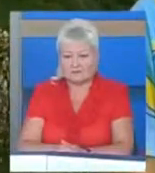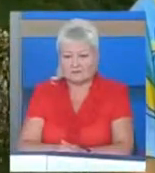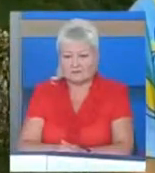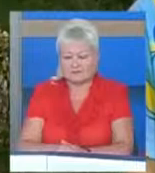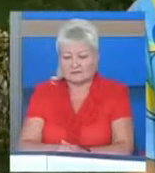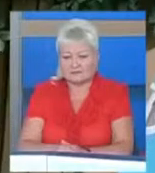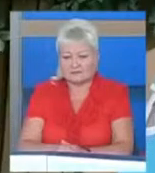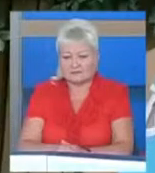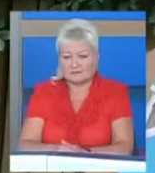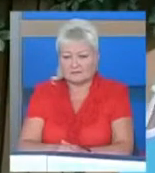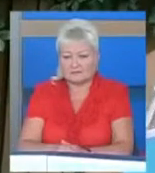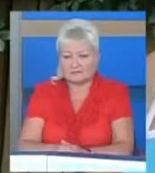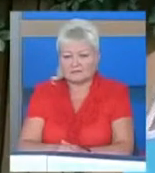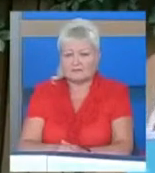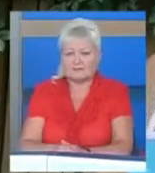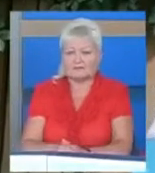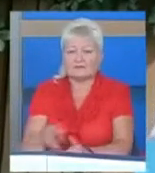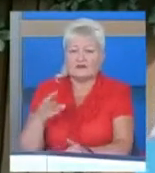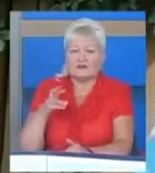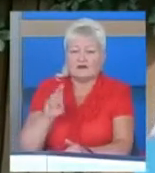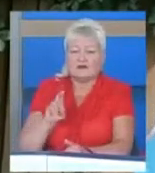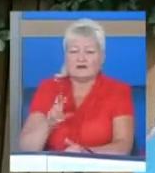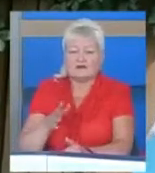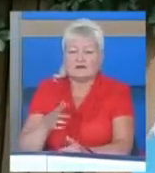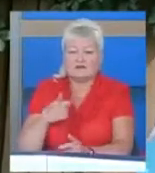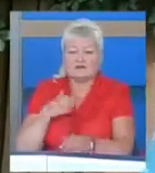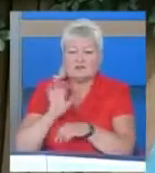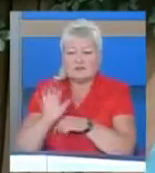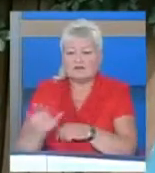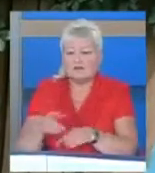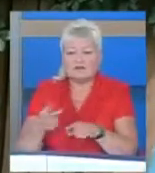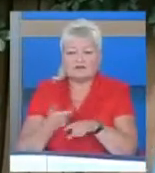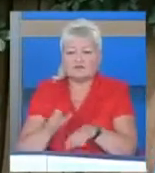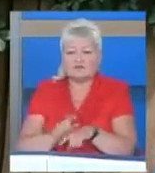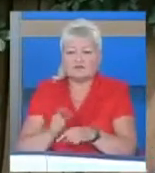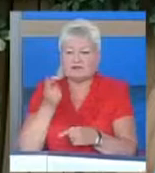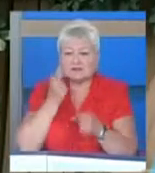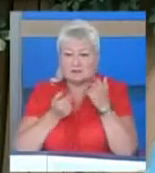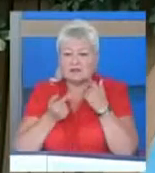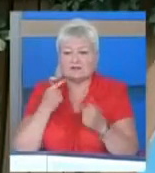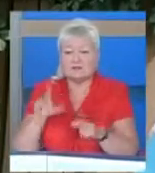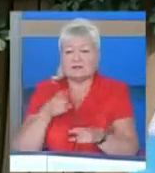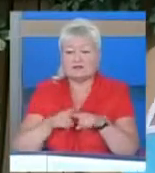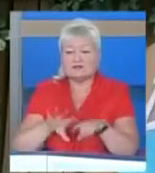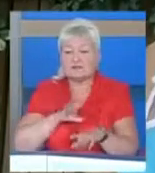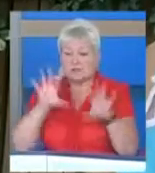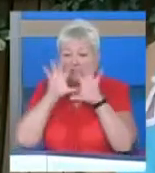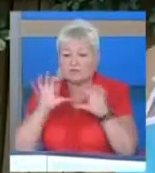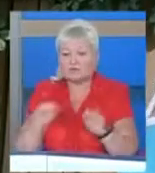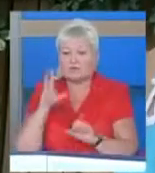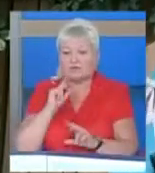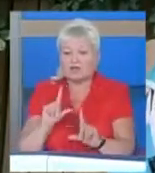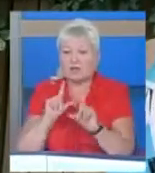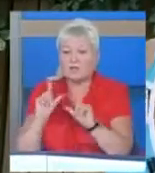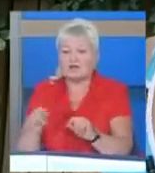я буду в формі. Я відправляла дуже болісно, і з плечами, і все. І то було вночі, і вона поїхала. І я